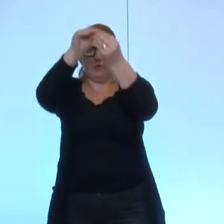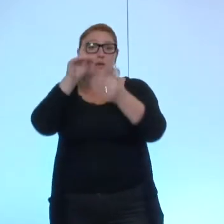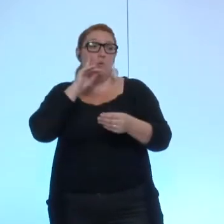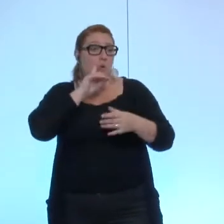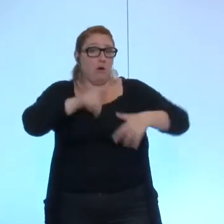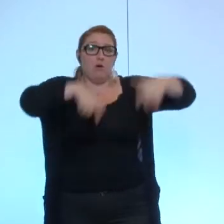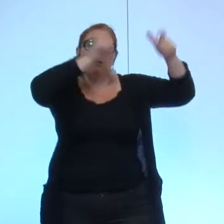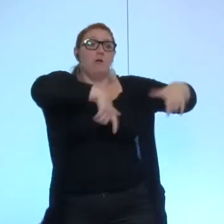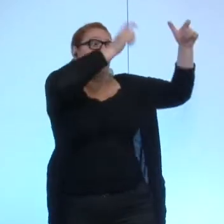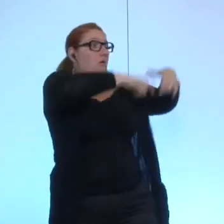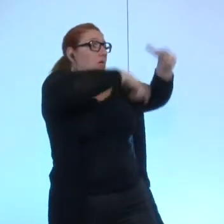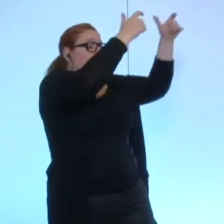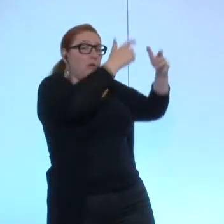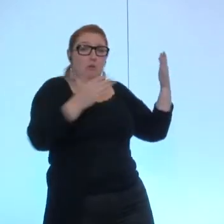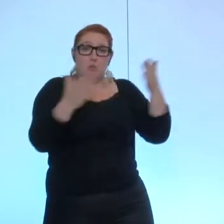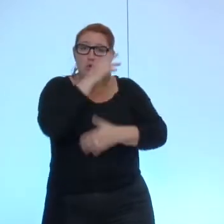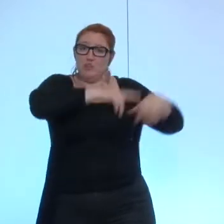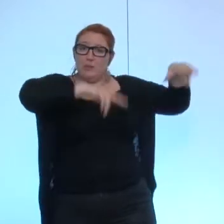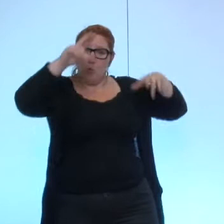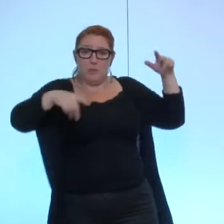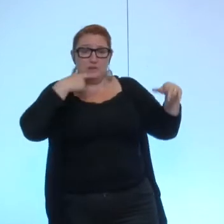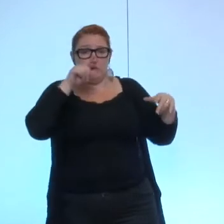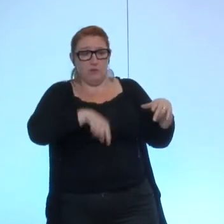immobiliers de la ZAC Flaubert de